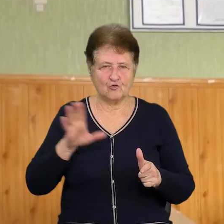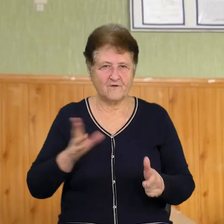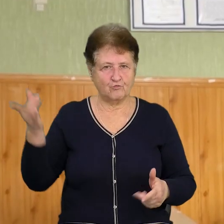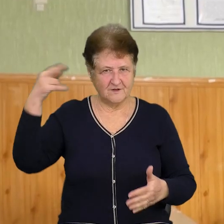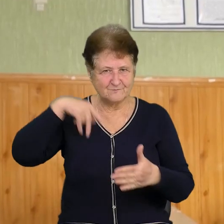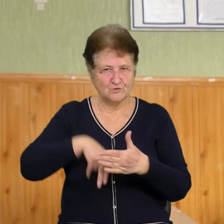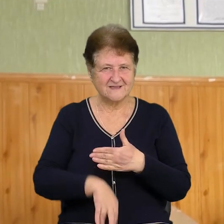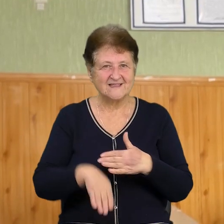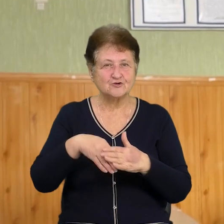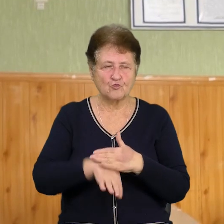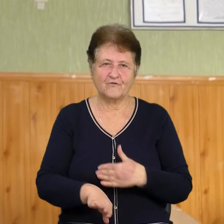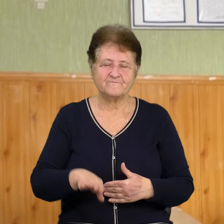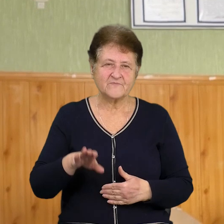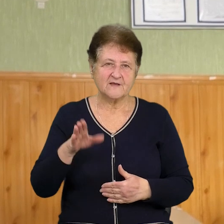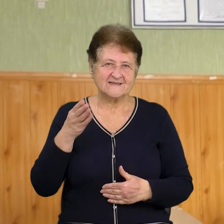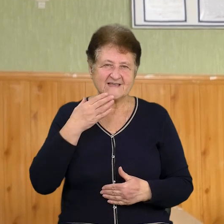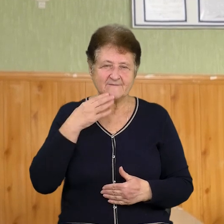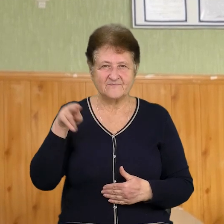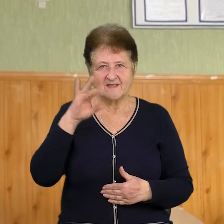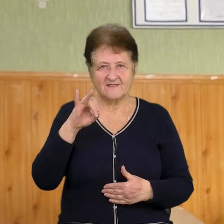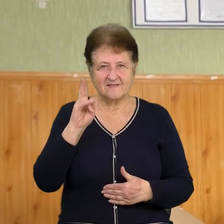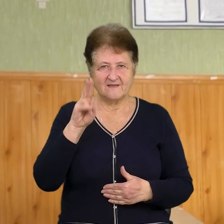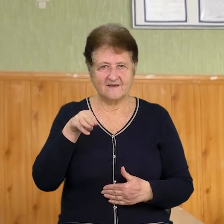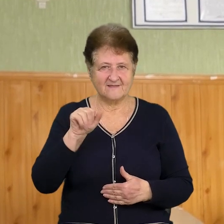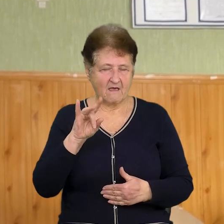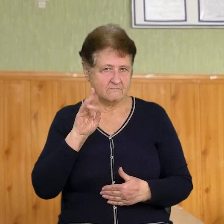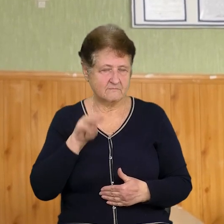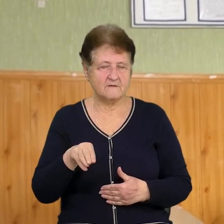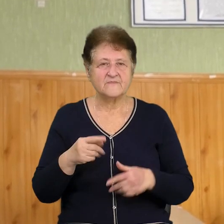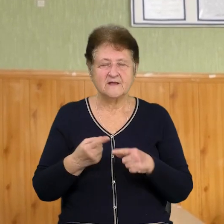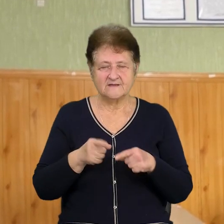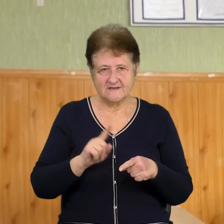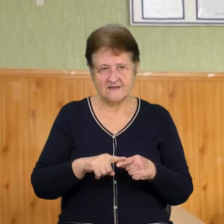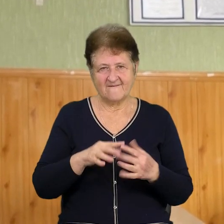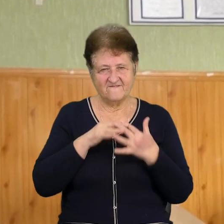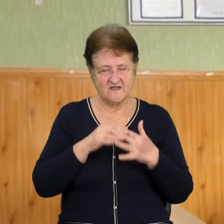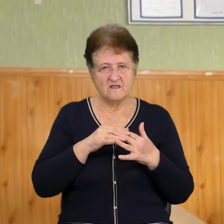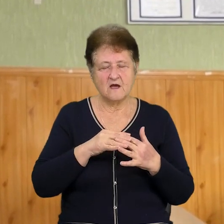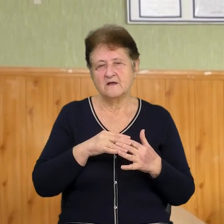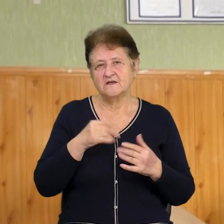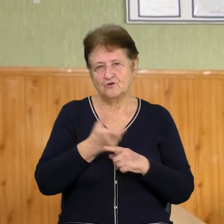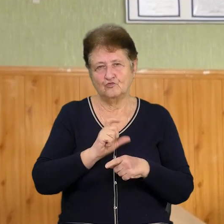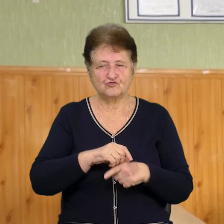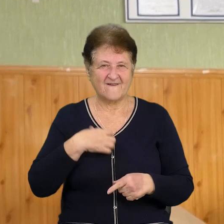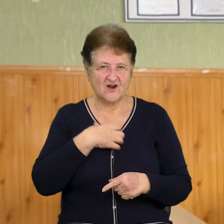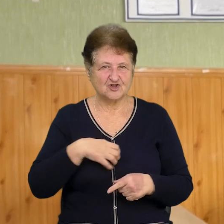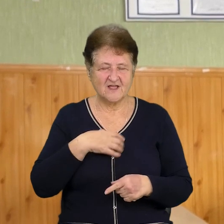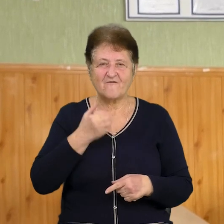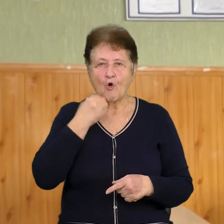Особливий диктант, тому що йде війна, йдуть бойові дії. І це дуже важливо, коли